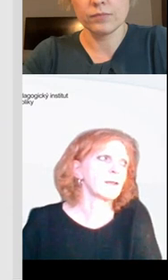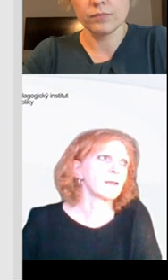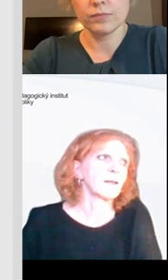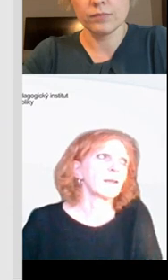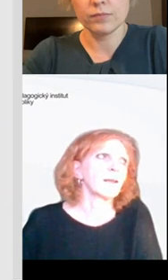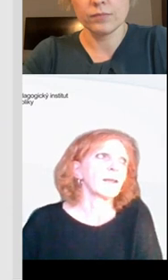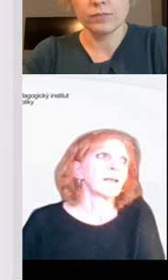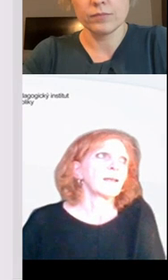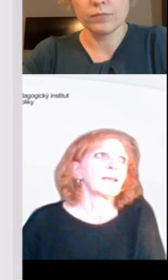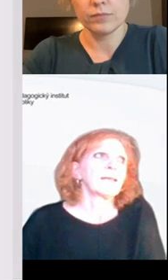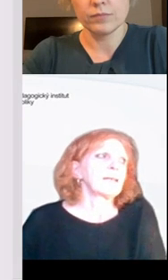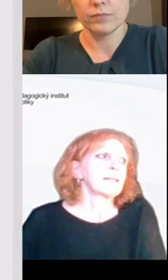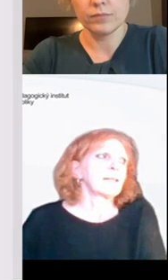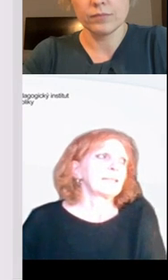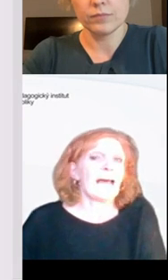škole.